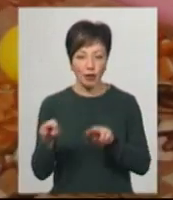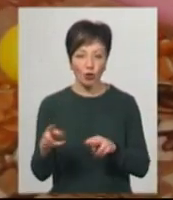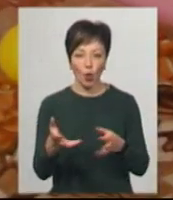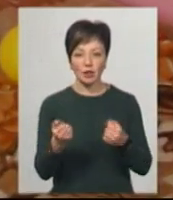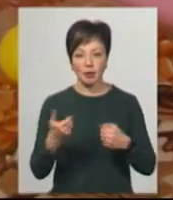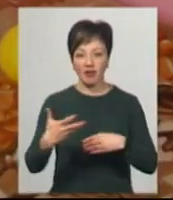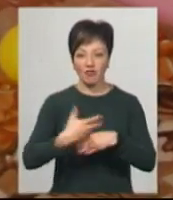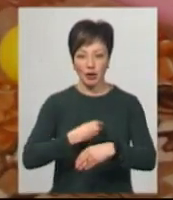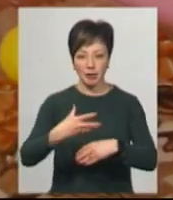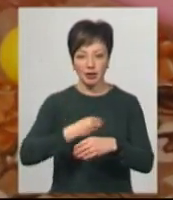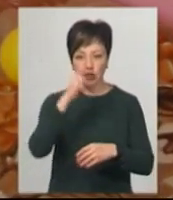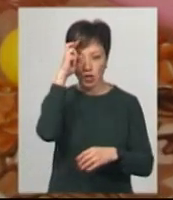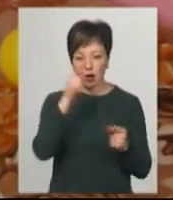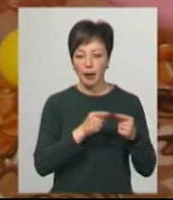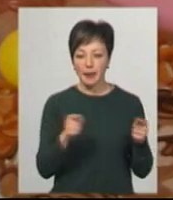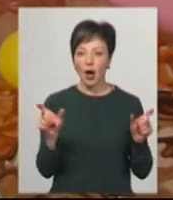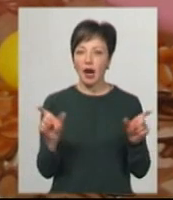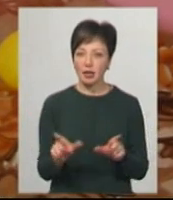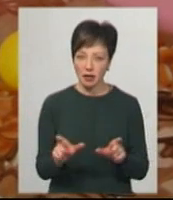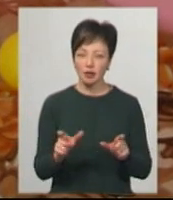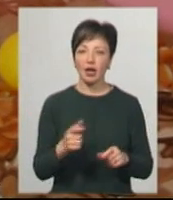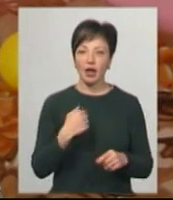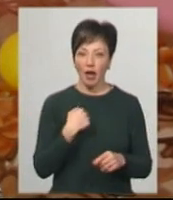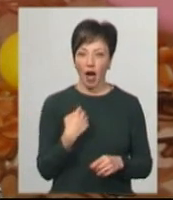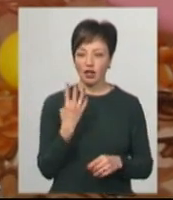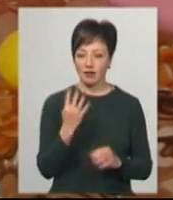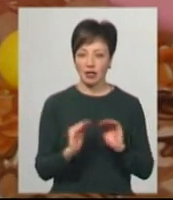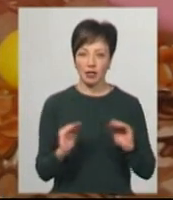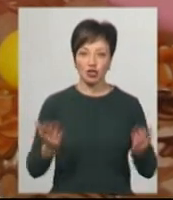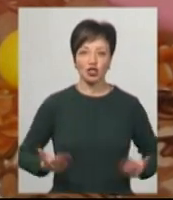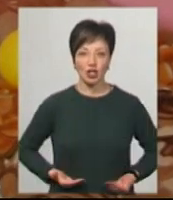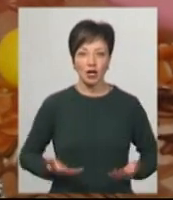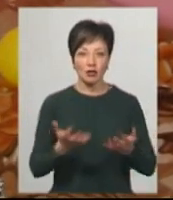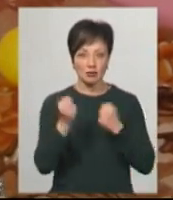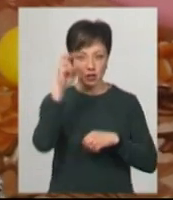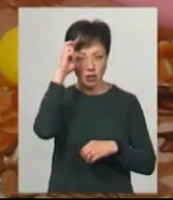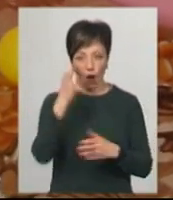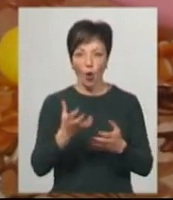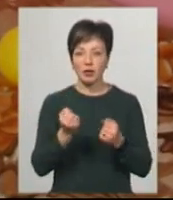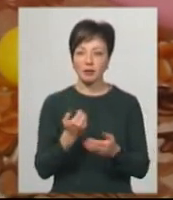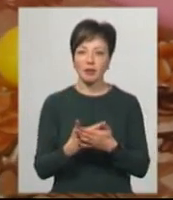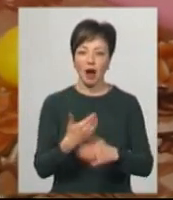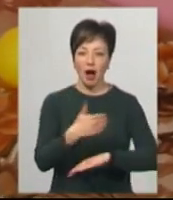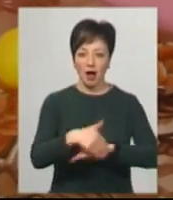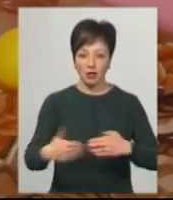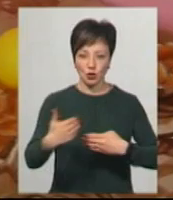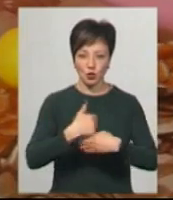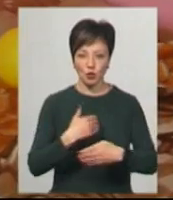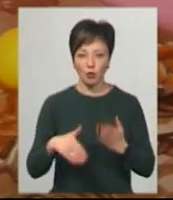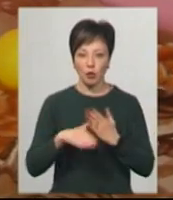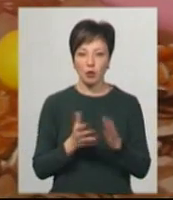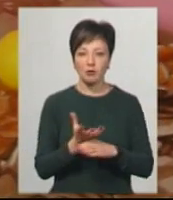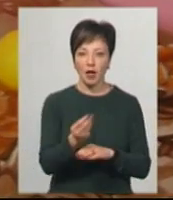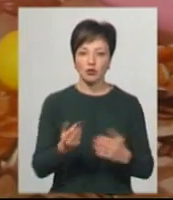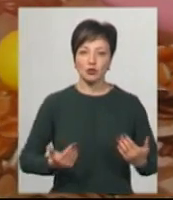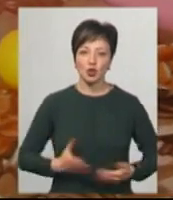отримую виплати від держави на період карантину. них я, четверо дітей, ми жили з того, що отримували. З них ми отримуємо адресну допомогу, з якої я сплачую